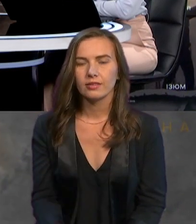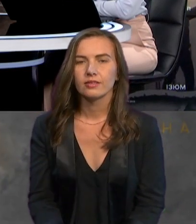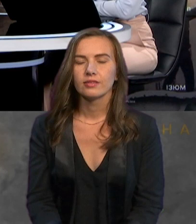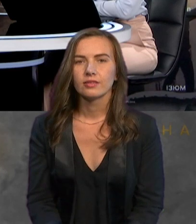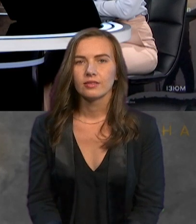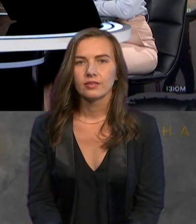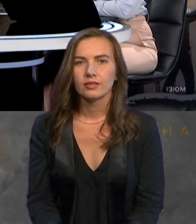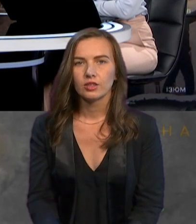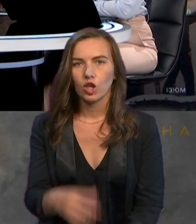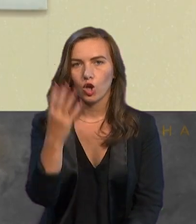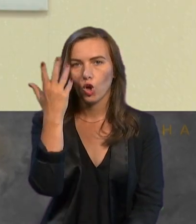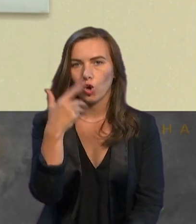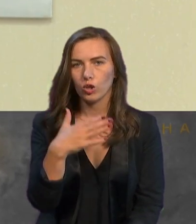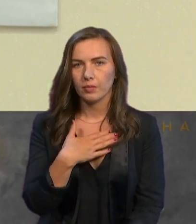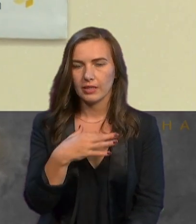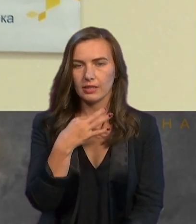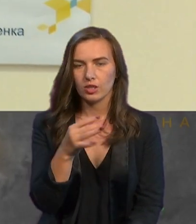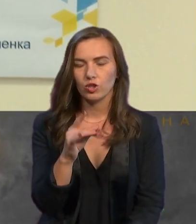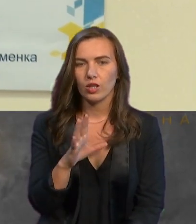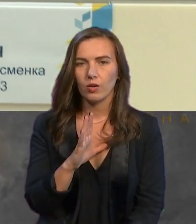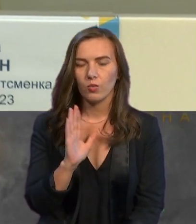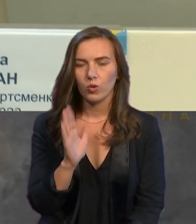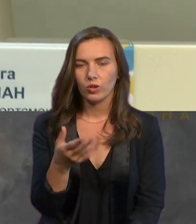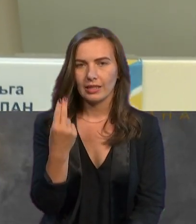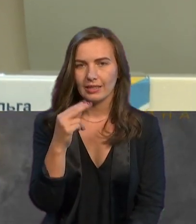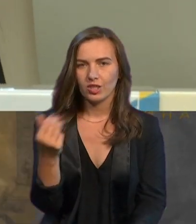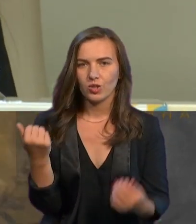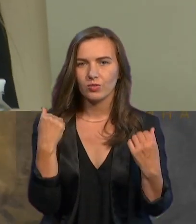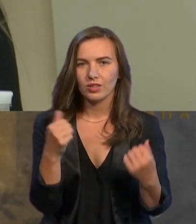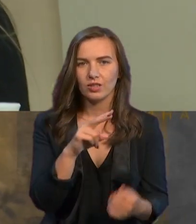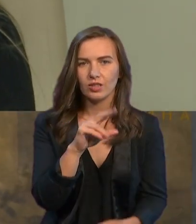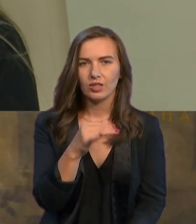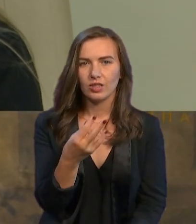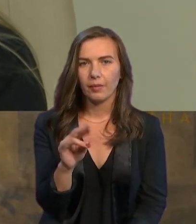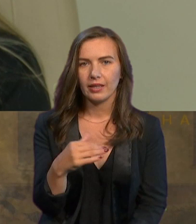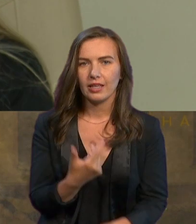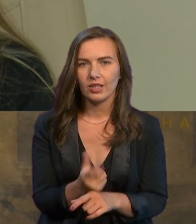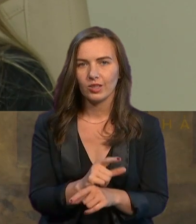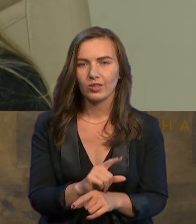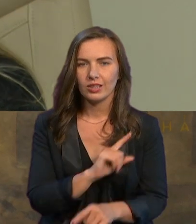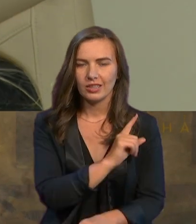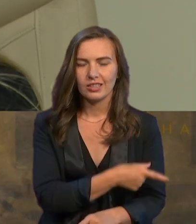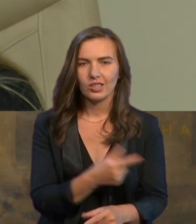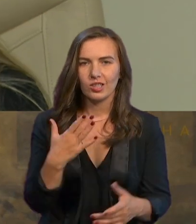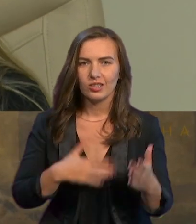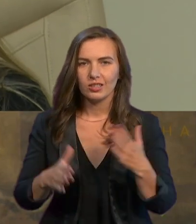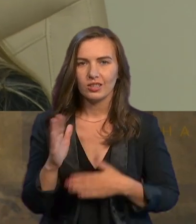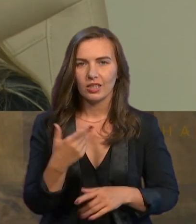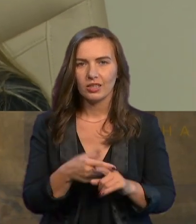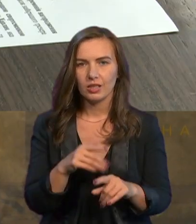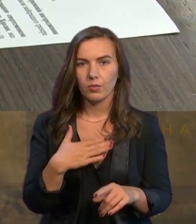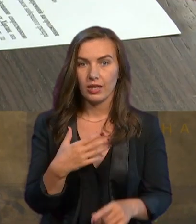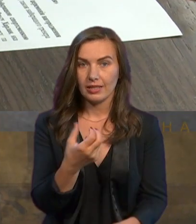Коли мені сказали, що я буду найкращою спортсменкою липня, я дуже сильно зраділа, тому що це має 13-те